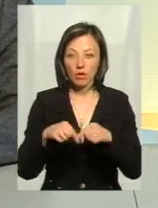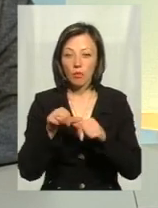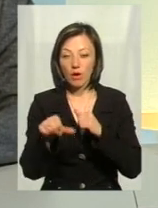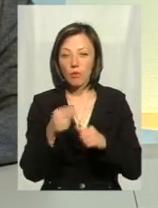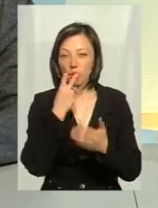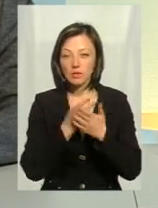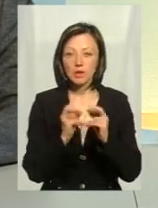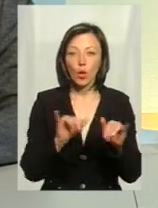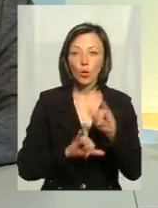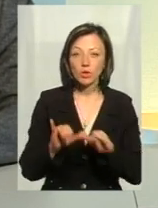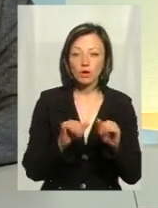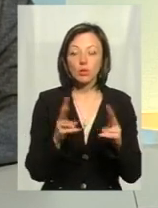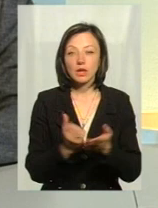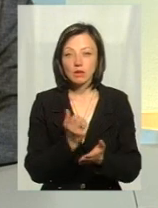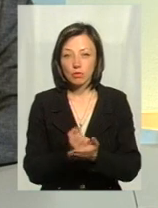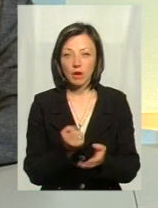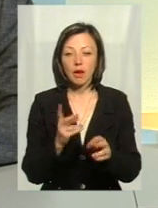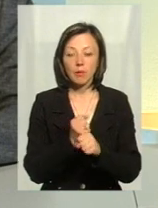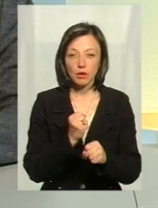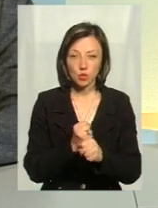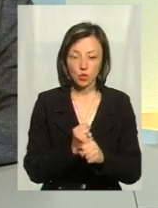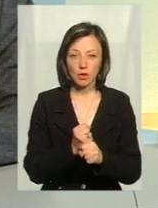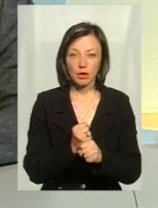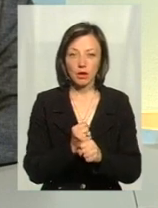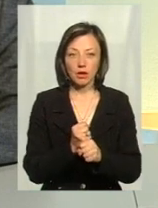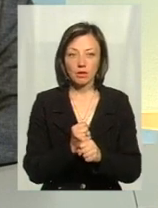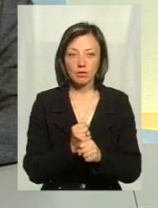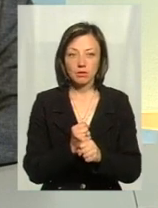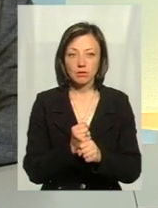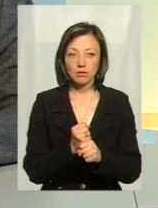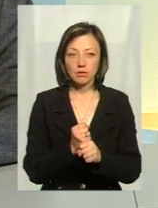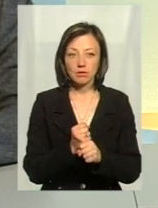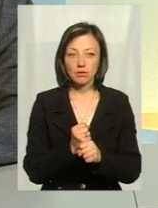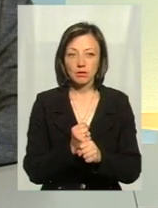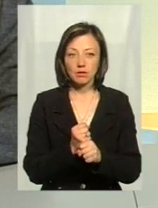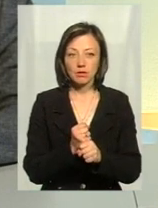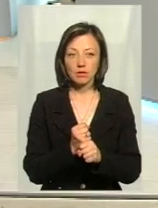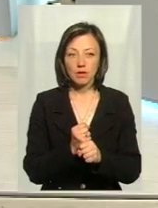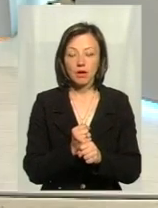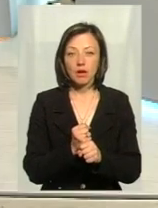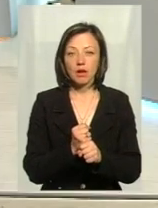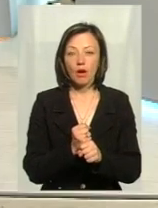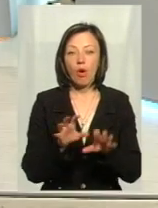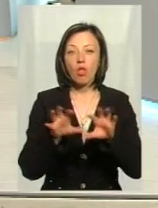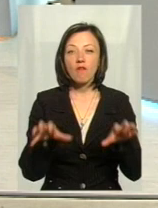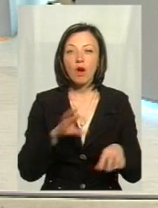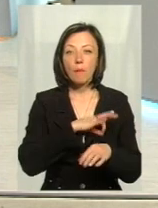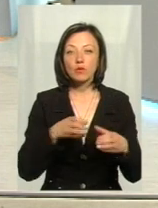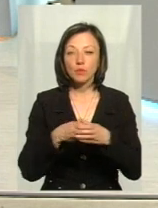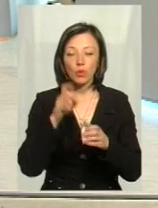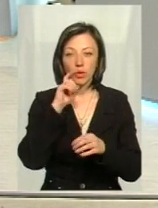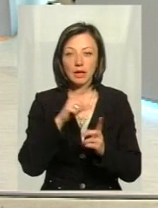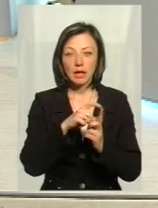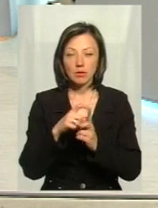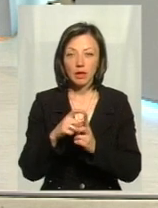подивитись, як, хто, куди, хто деяк заробляє, хто як працює. Попик, наш Василий Іванович, голова профспілки України, він вживає інколи такий